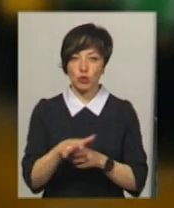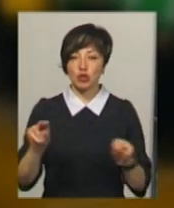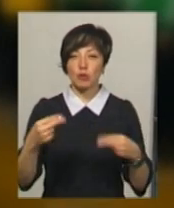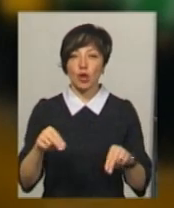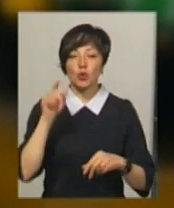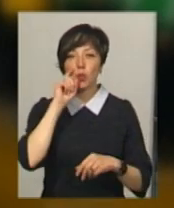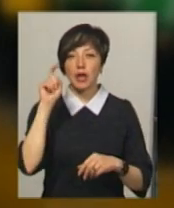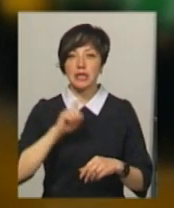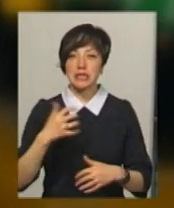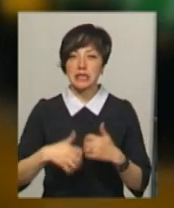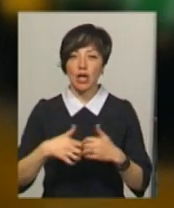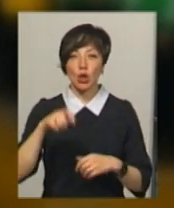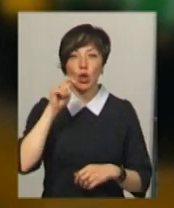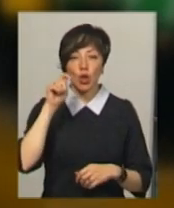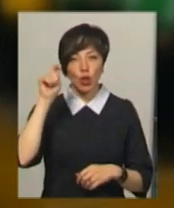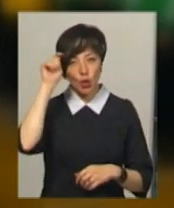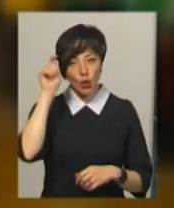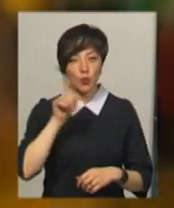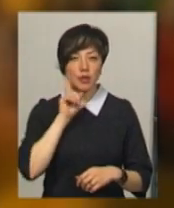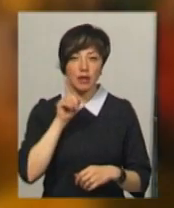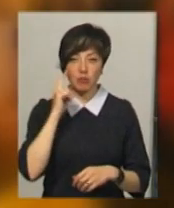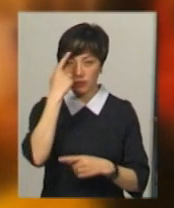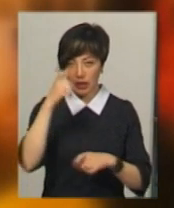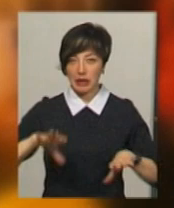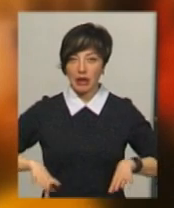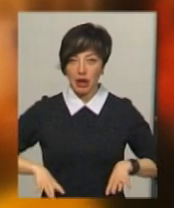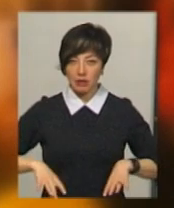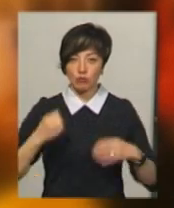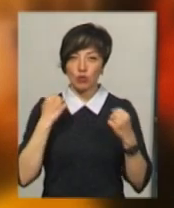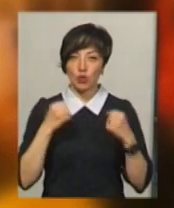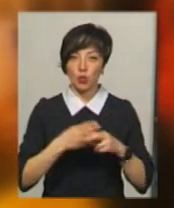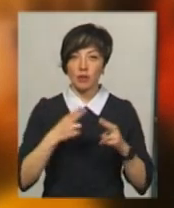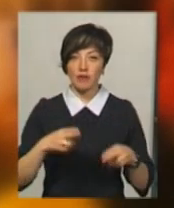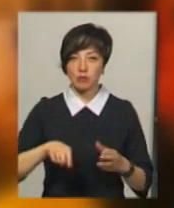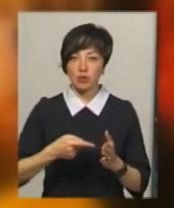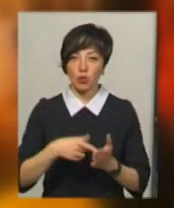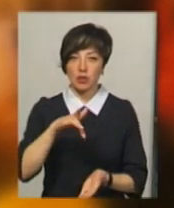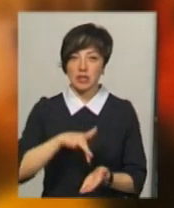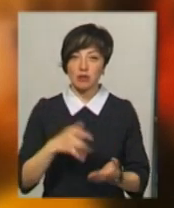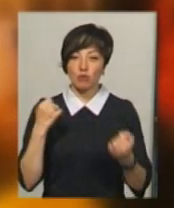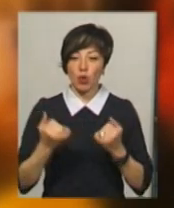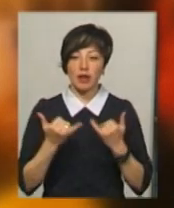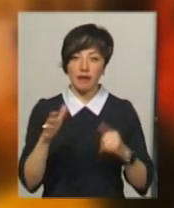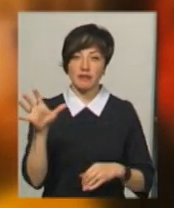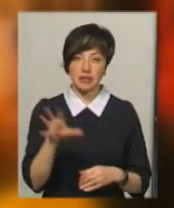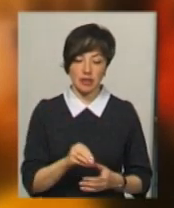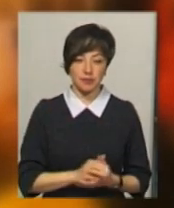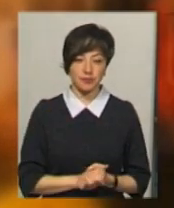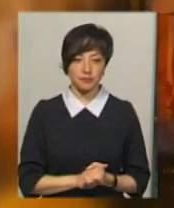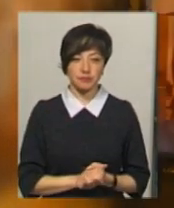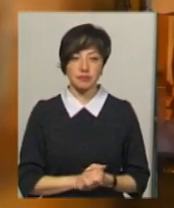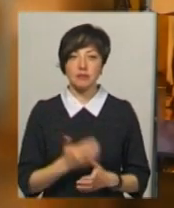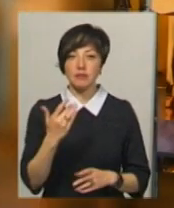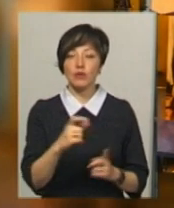чемпіонат України серед юнаків. Про це повідомляє тренер з гирівого спорту Дунаєвецького міського центру «Спорт для всіх» Анатолій Антонюк.